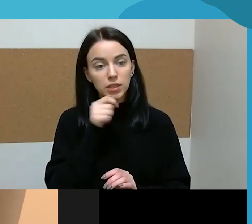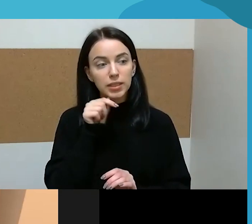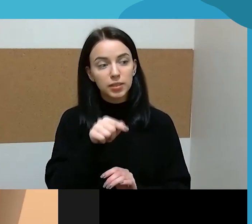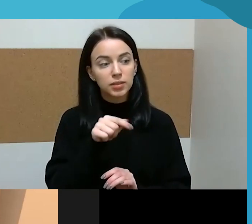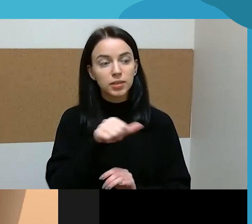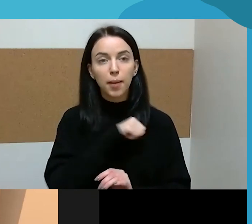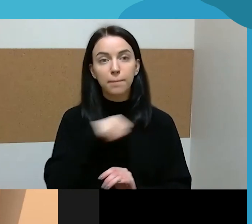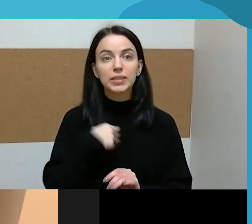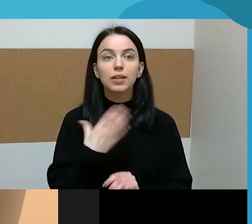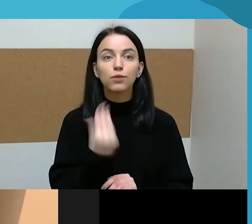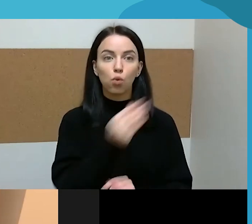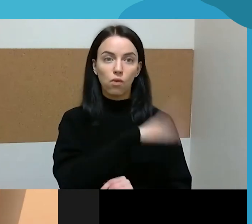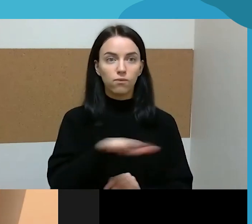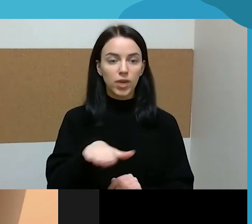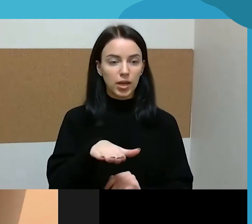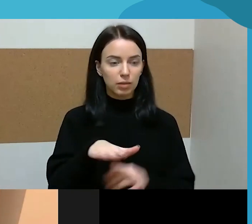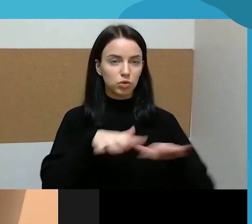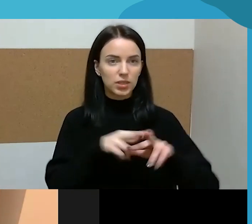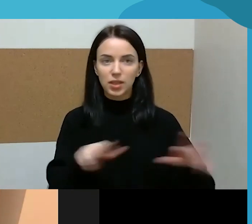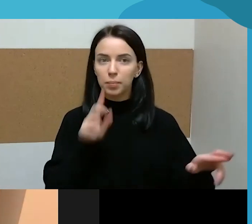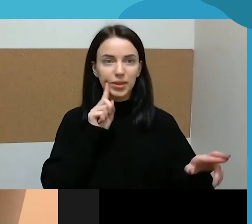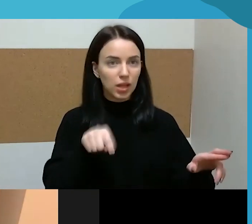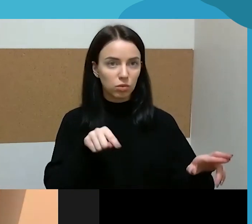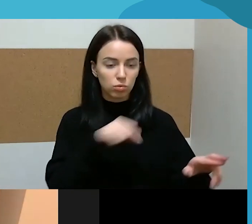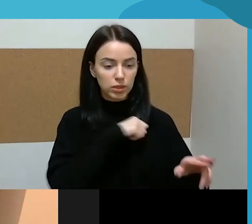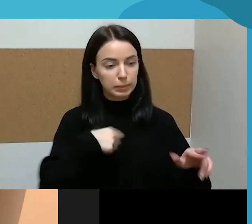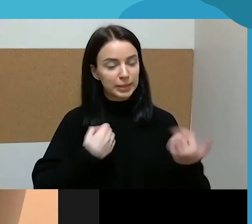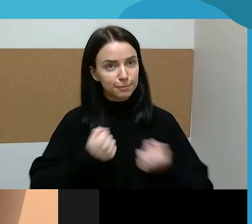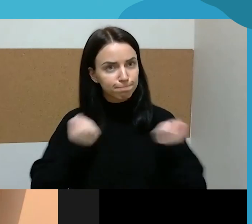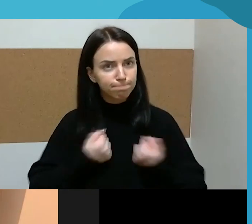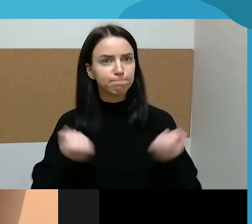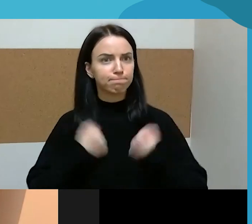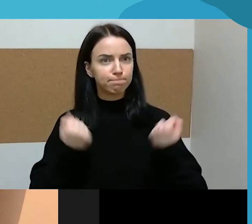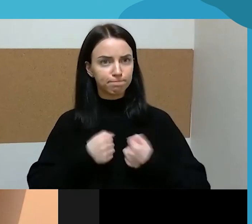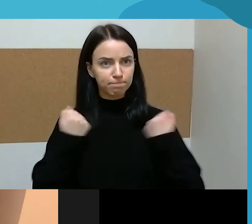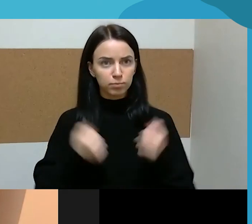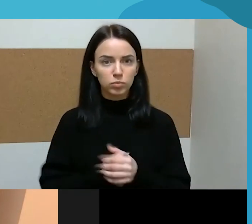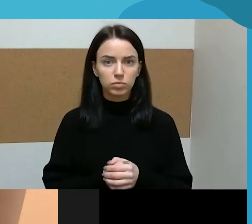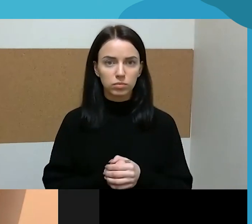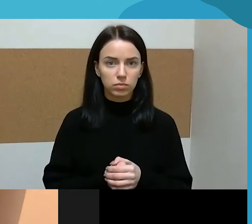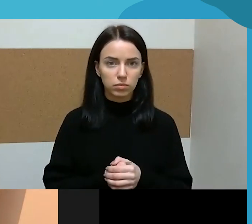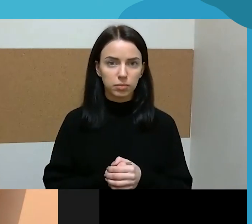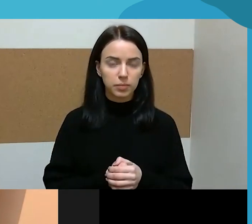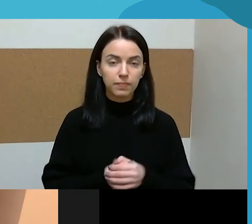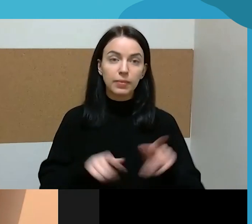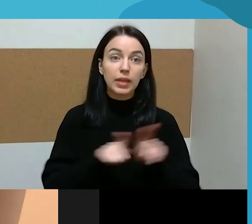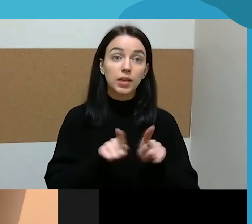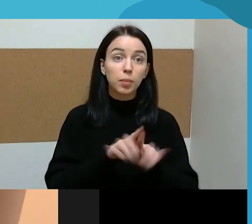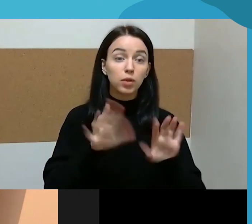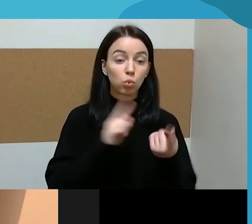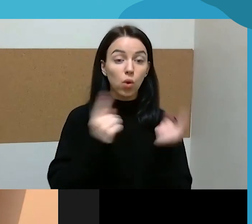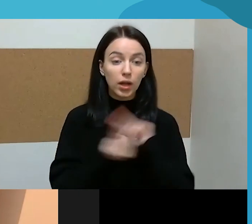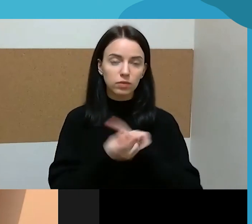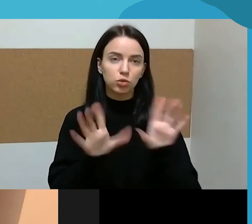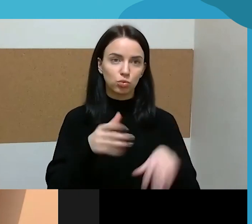stengiasi, daugiau nori duoti. Ir to pačiu, jeigu kažkuris augo su didelių tėvų dėmesio, turbūt jaučia ir supranta to naudą ir lygiai tą